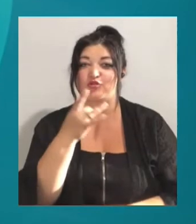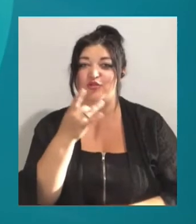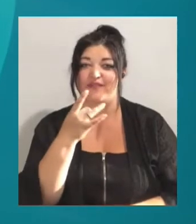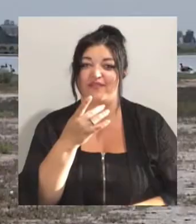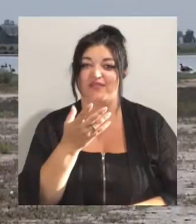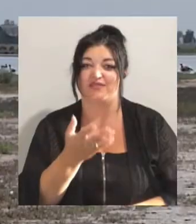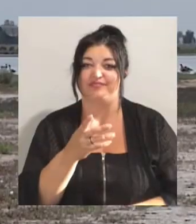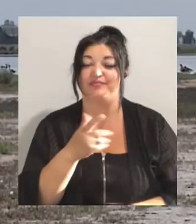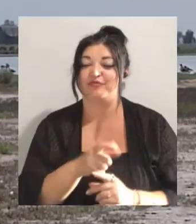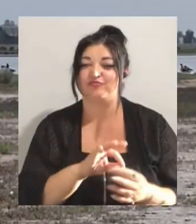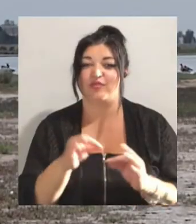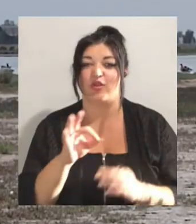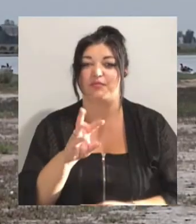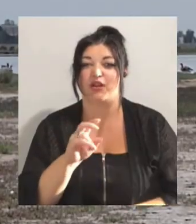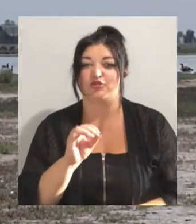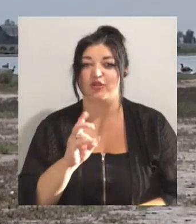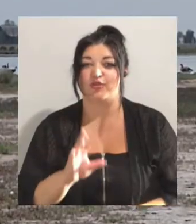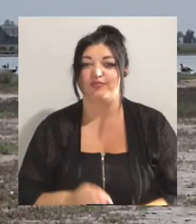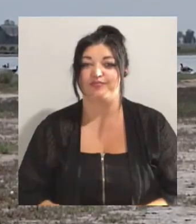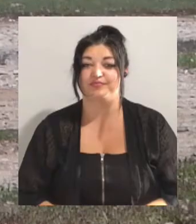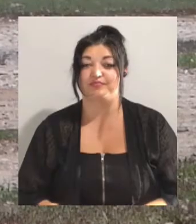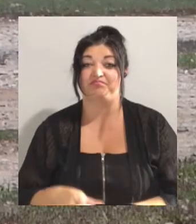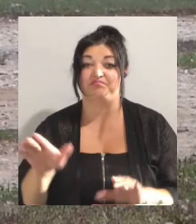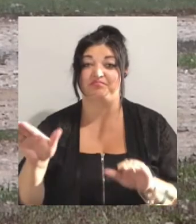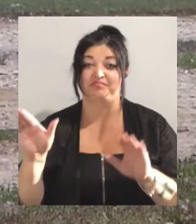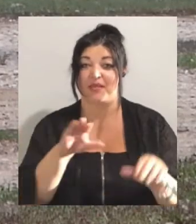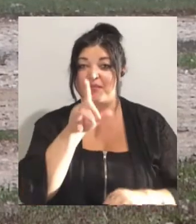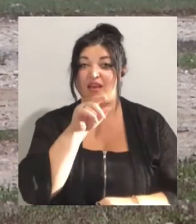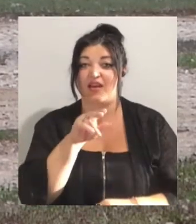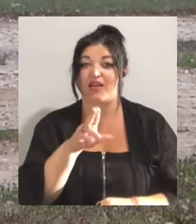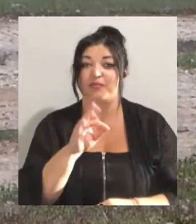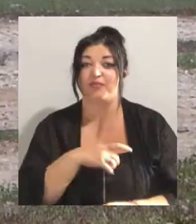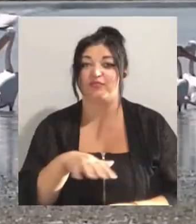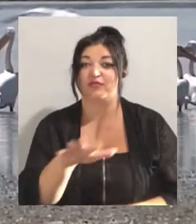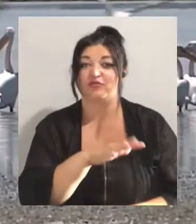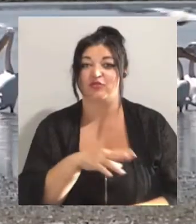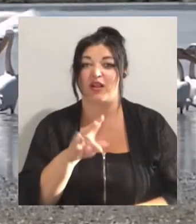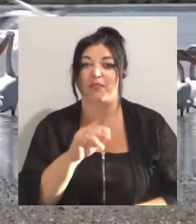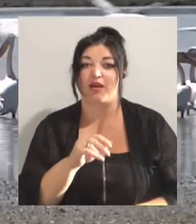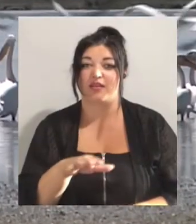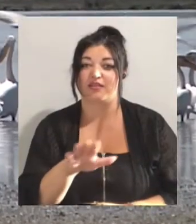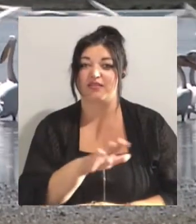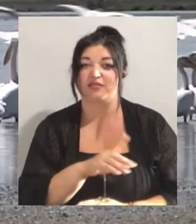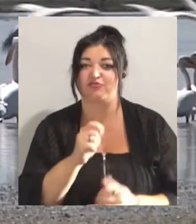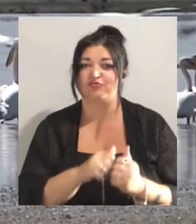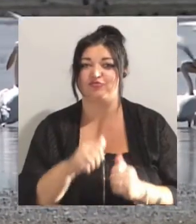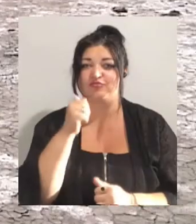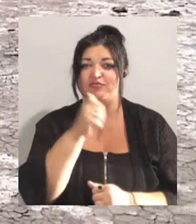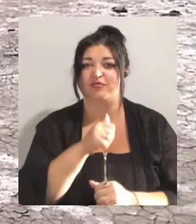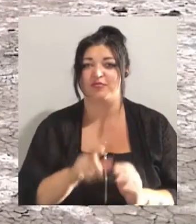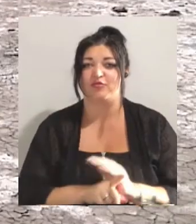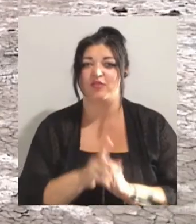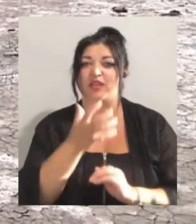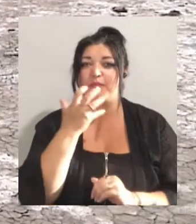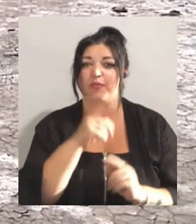Мельниченко. Прилетіли пелікани до Одещини з Африки. До лиманів Нацпарку прибувають щорічно з початком теплого періоду року,